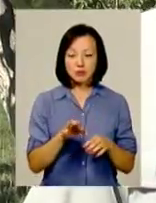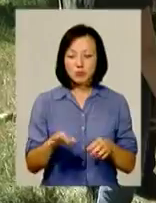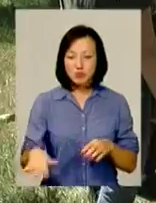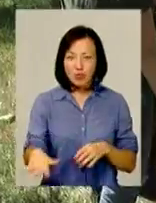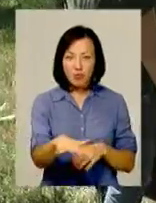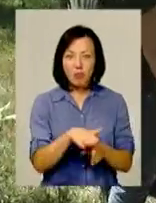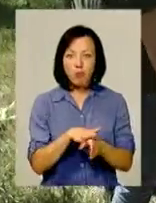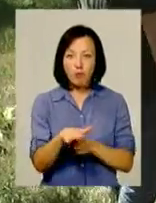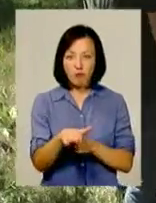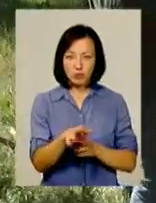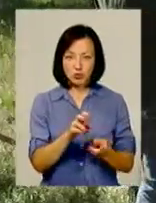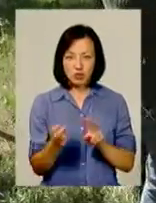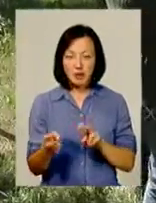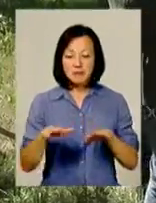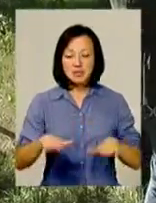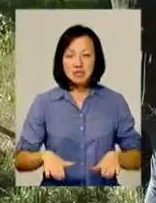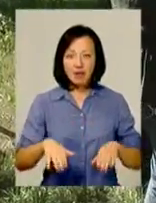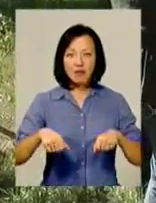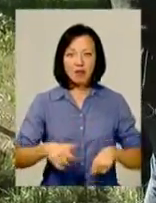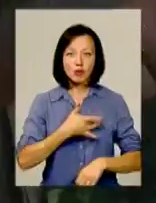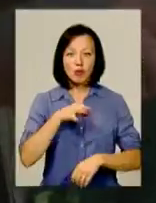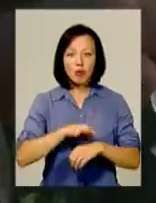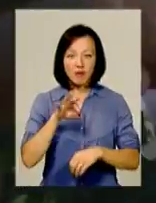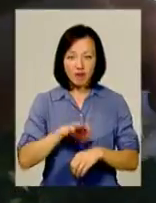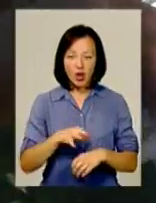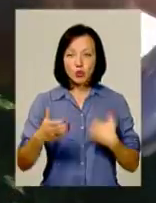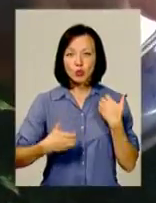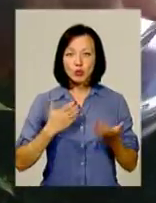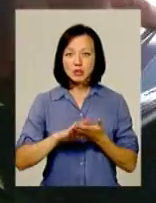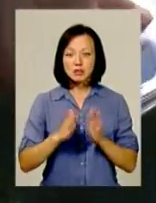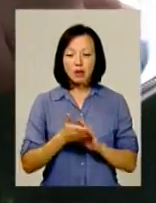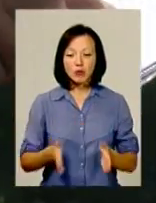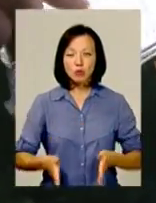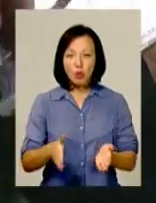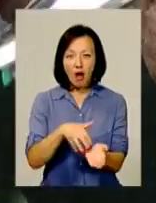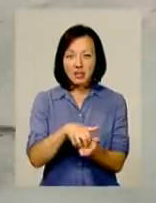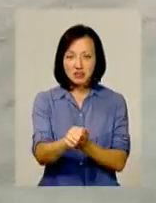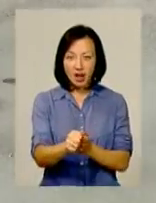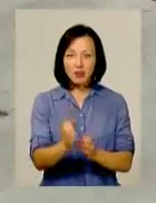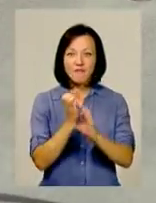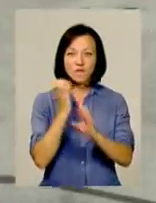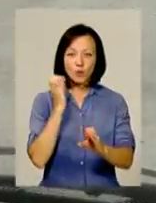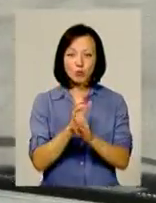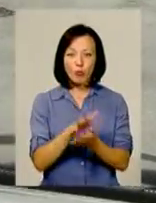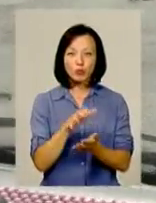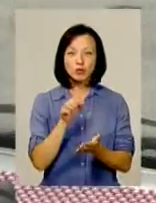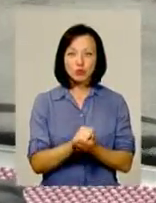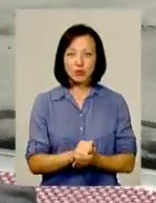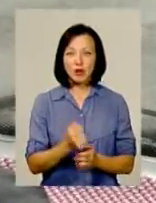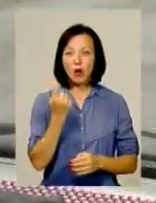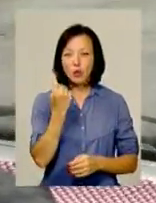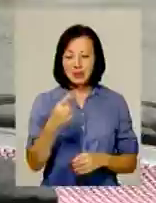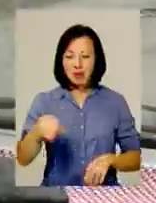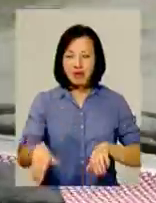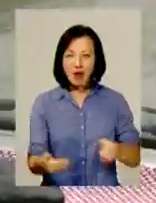вулики було. Місцеву владу, яка вболіває за своїх односельців, не менш турбує і стан дороги. Асфальт від фуру вже добряче попсований. І лише й один